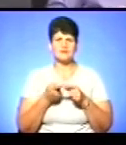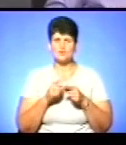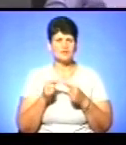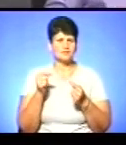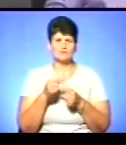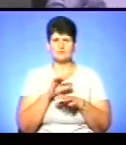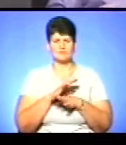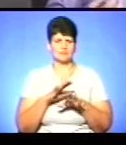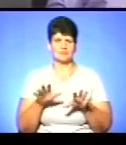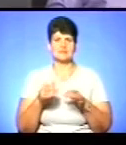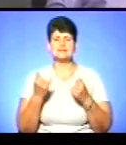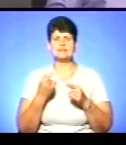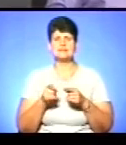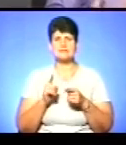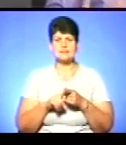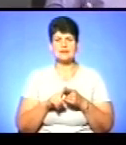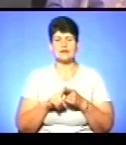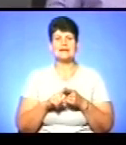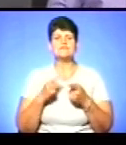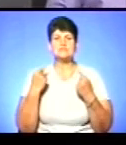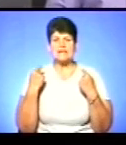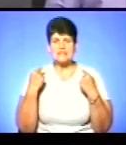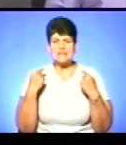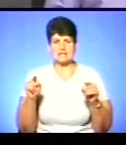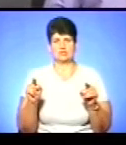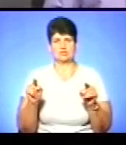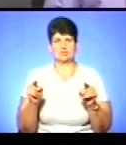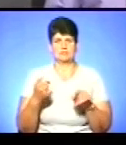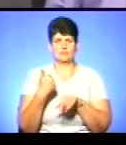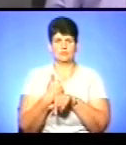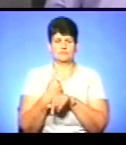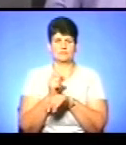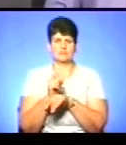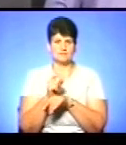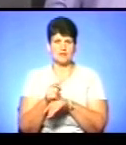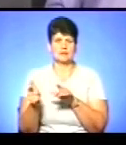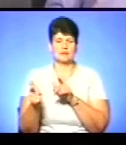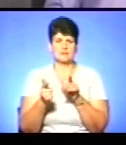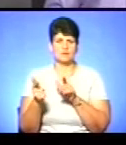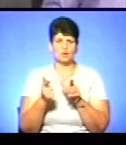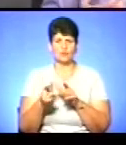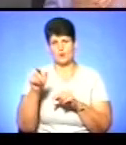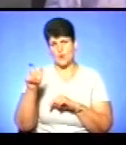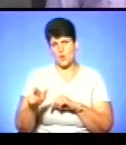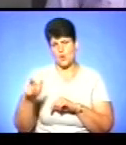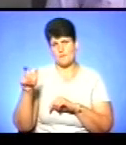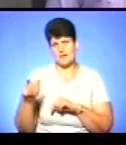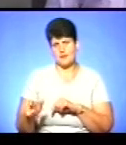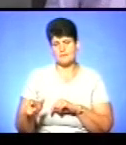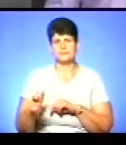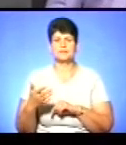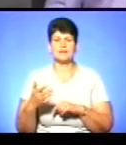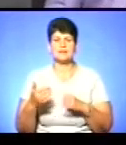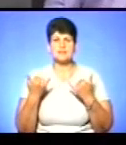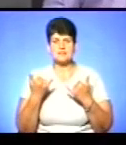зовсім інші вийшли пріоритети підготовки громадянина на теперішній час.